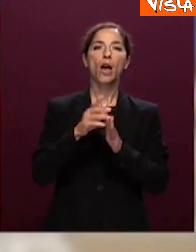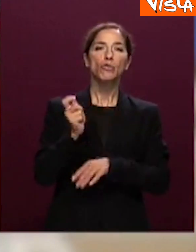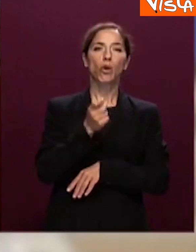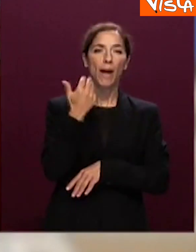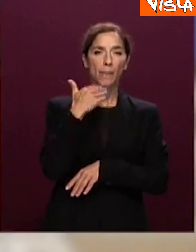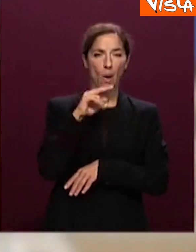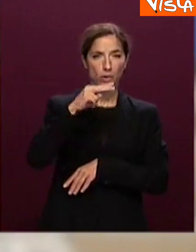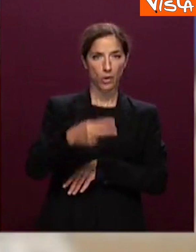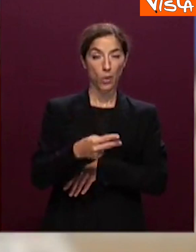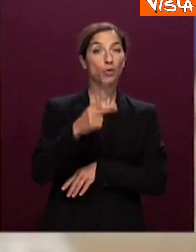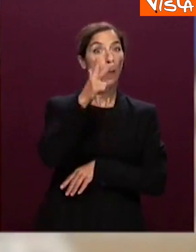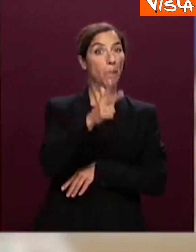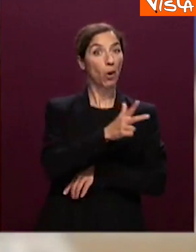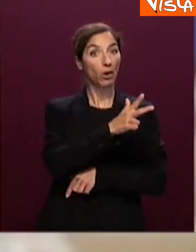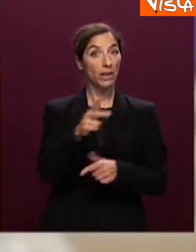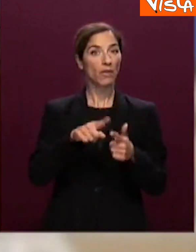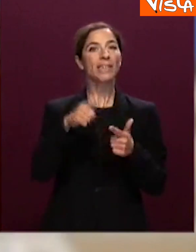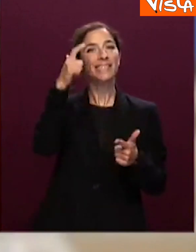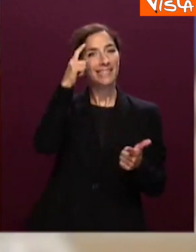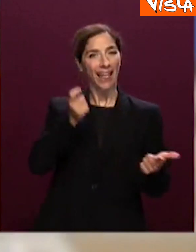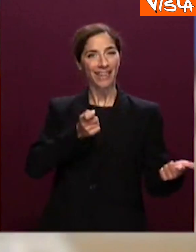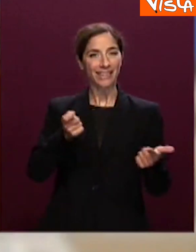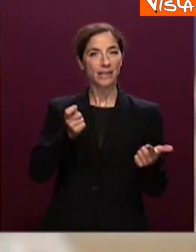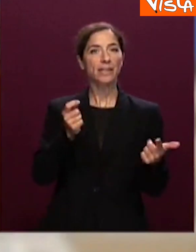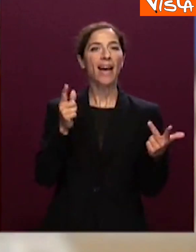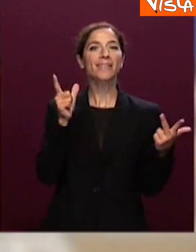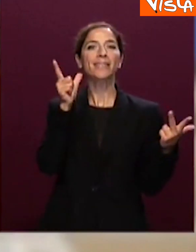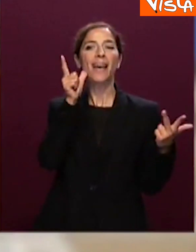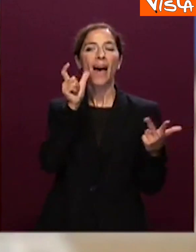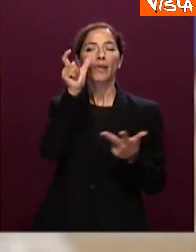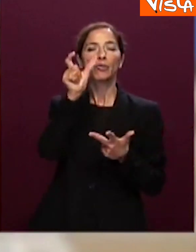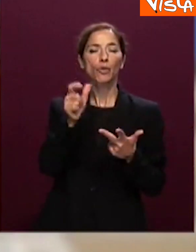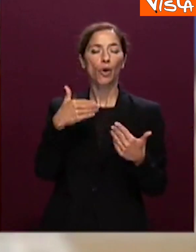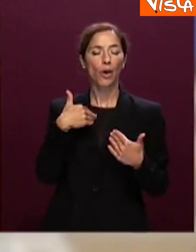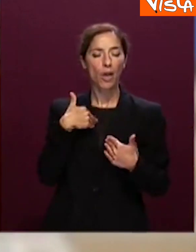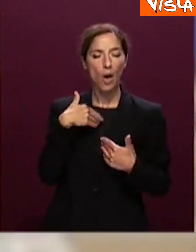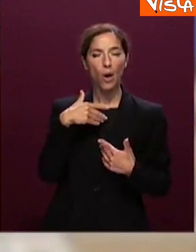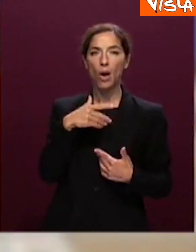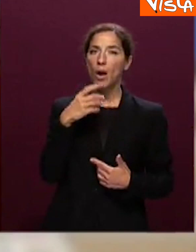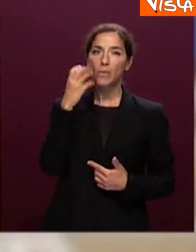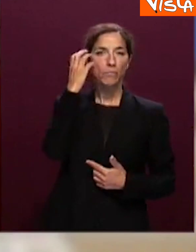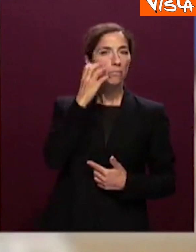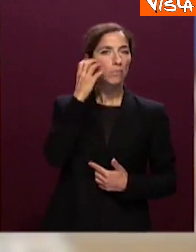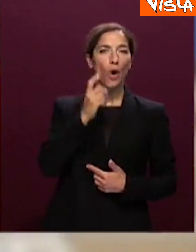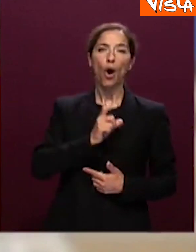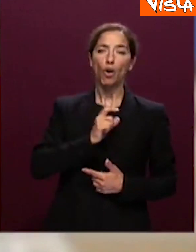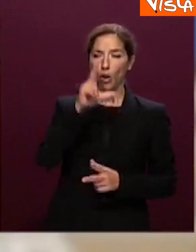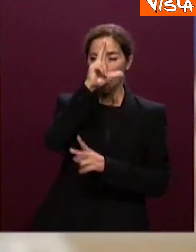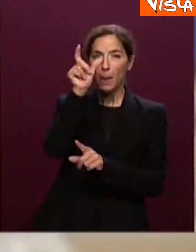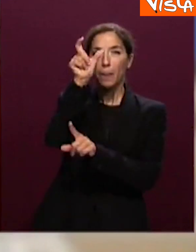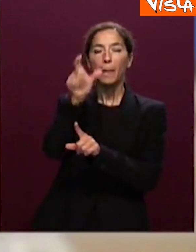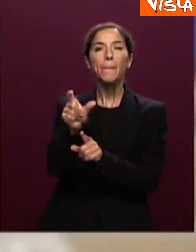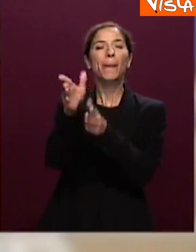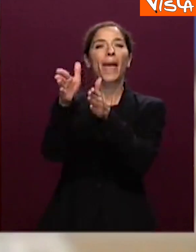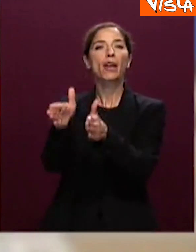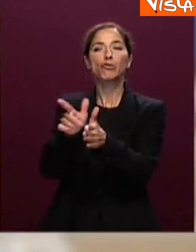uno statista, un santo, che io ho avuto l'onore di conoscere personalmente. Mi